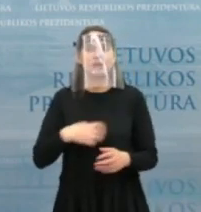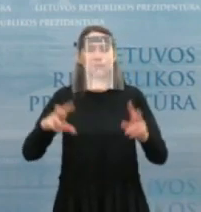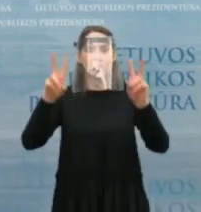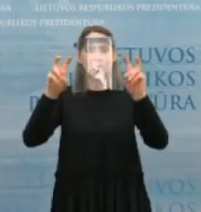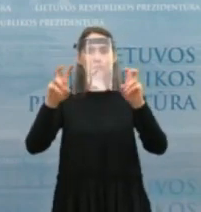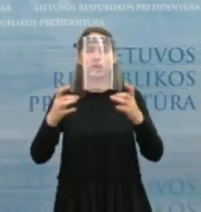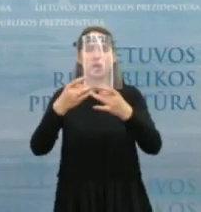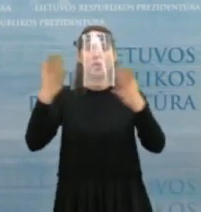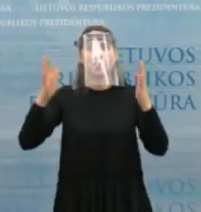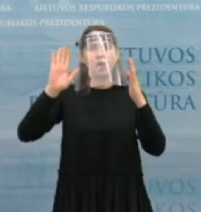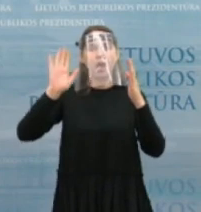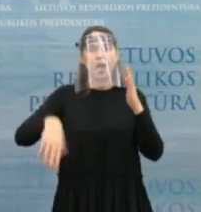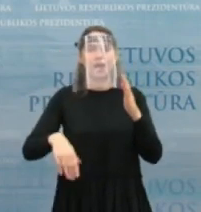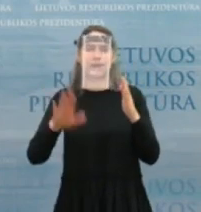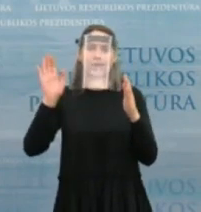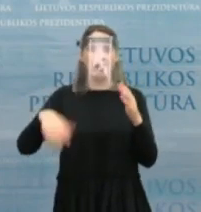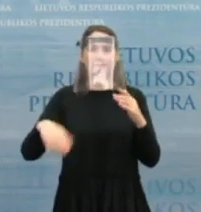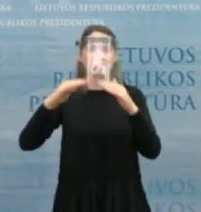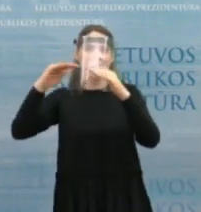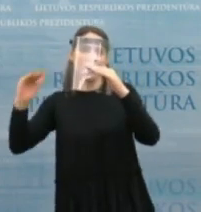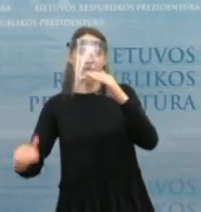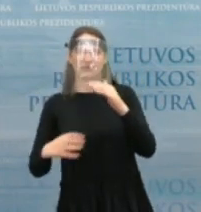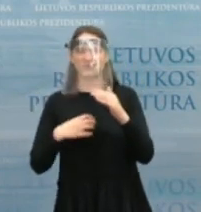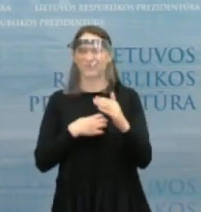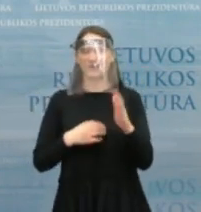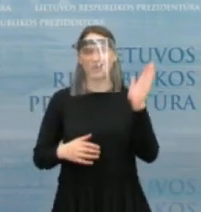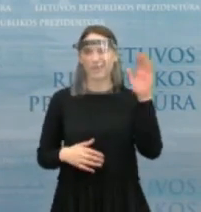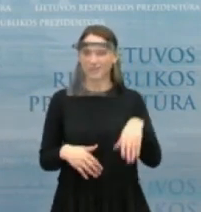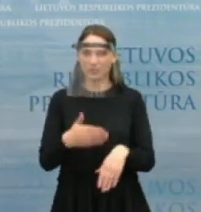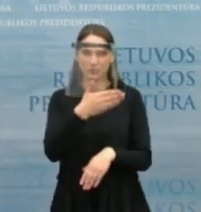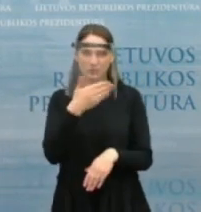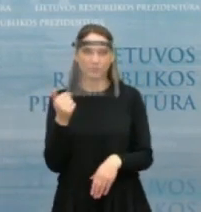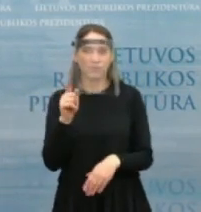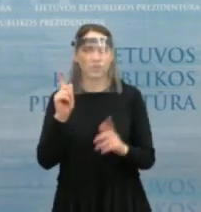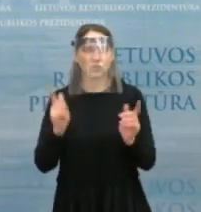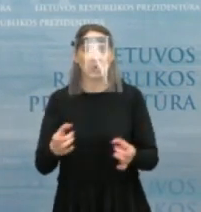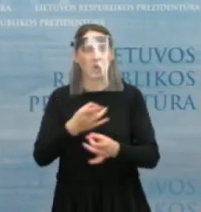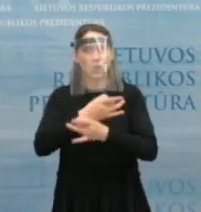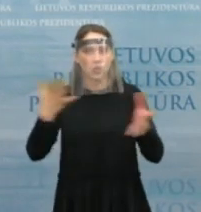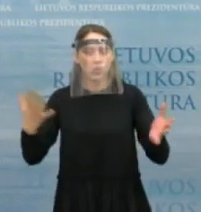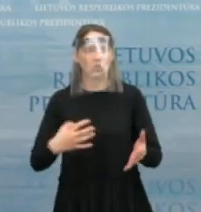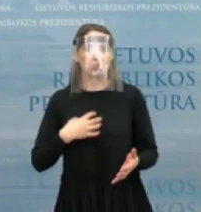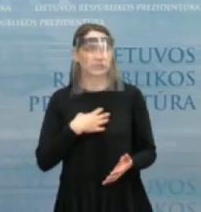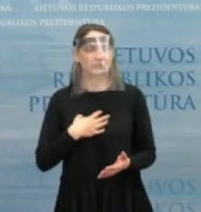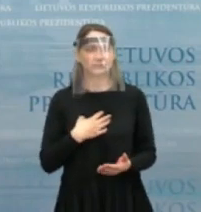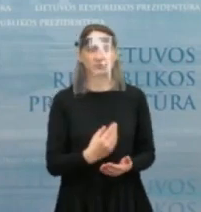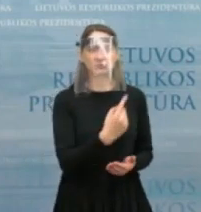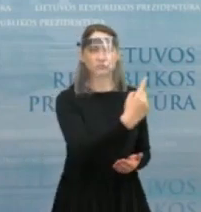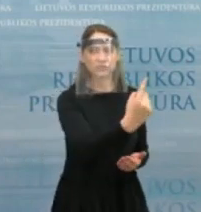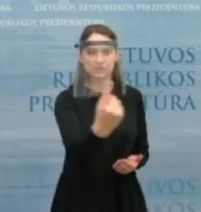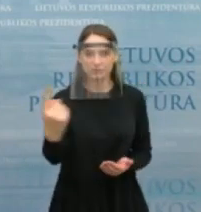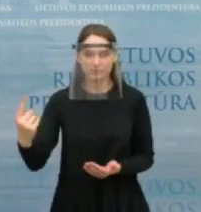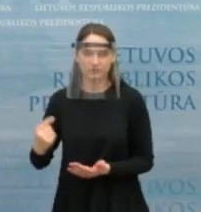neturi būti kažkur paraštėjai, o kultūra tikrai turi būti ašis mūsų gyvenimo ir kažkur